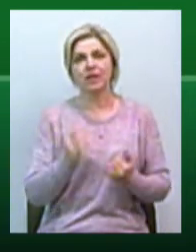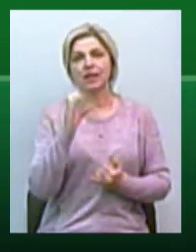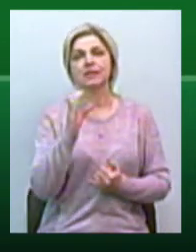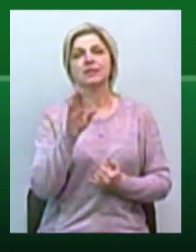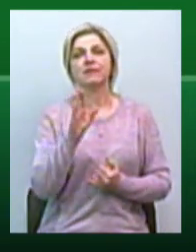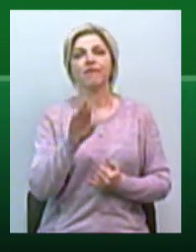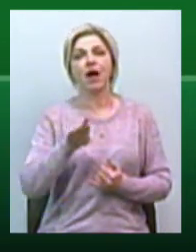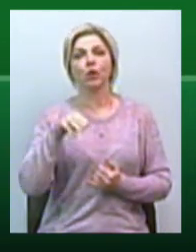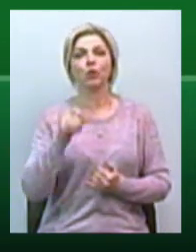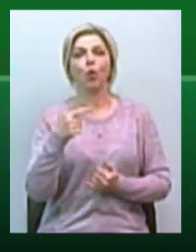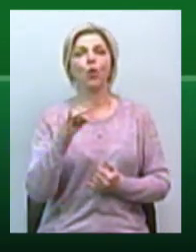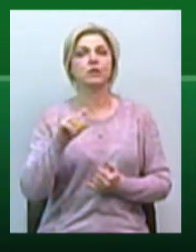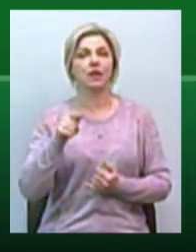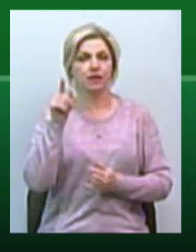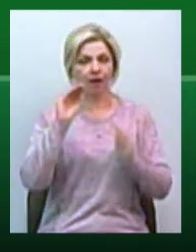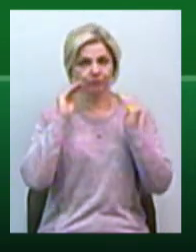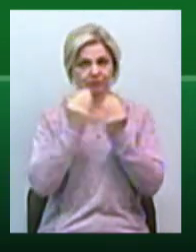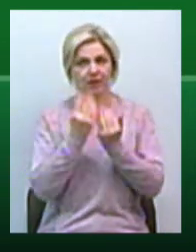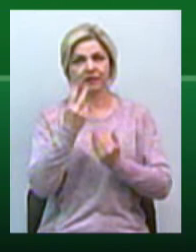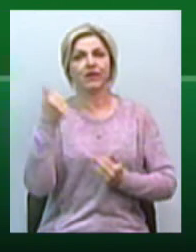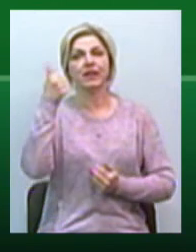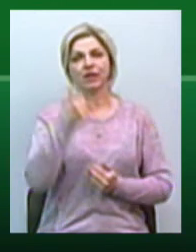там будуть на обсервації. Казав, що два тижні.